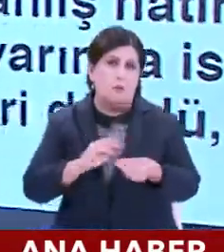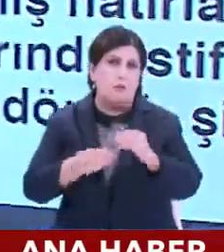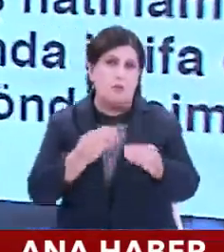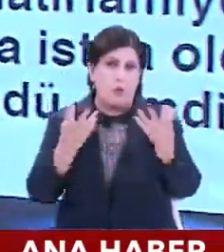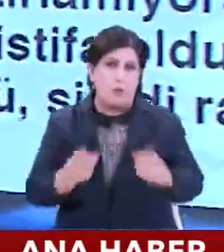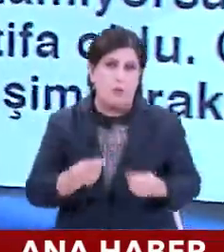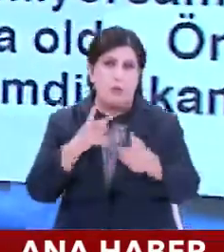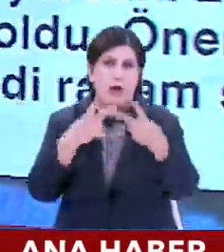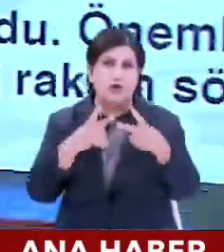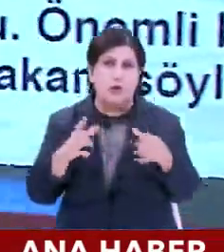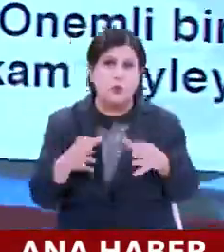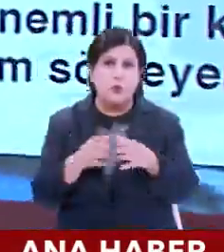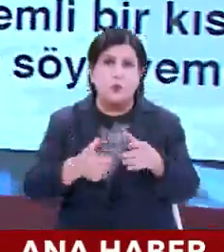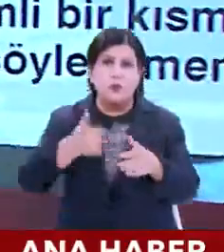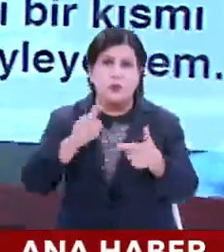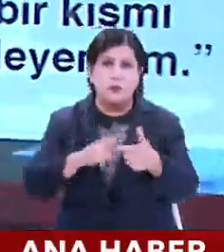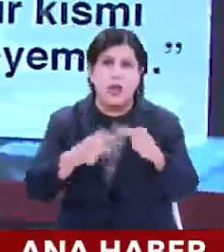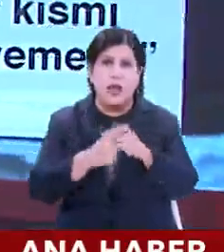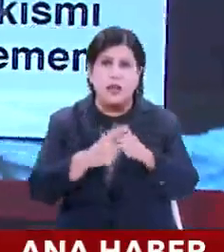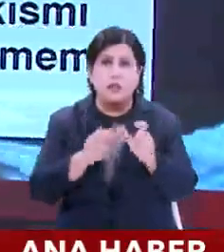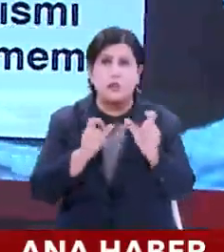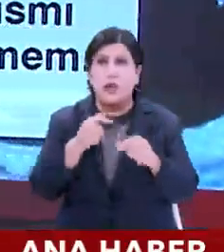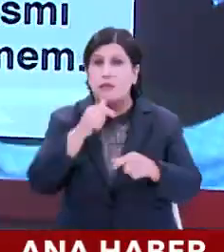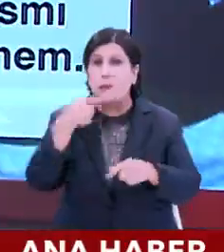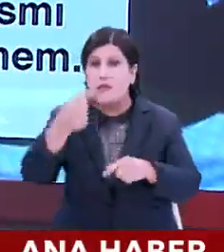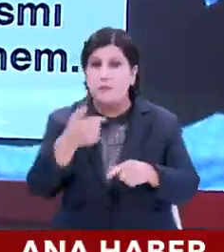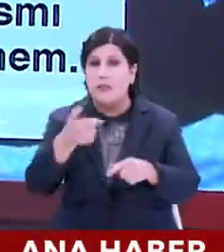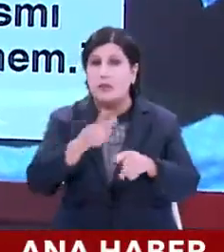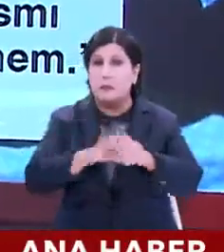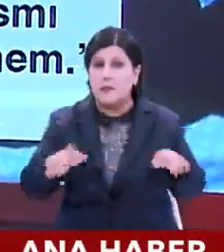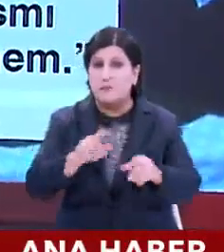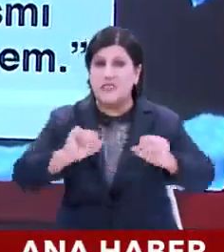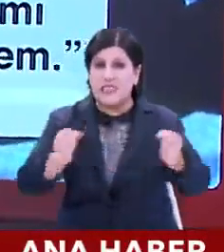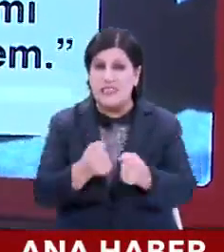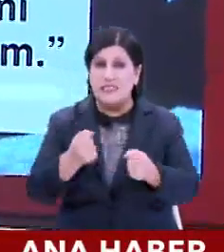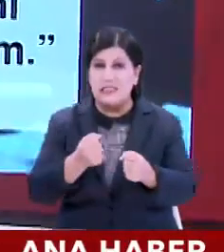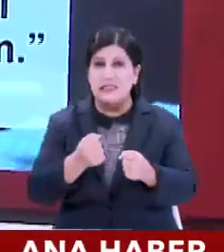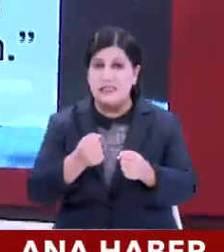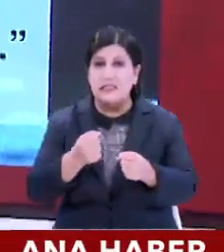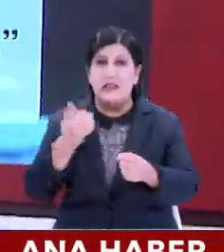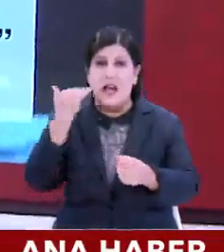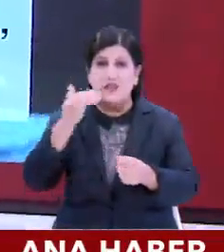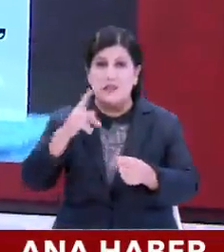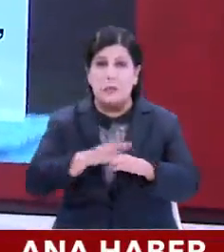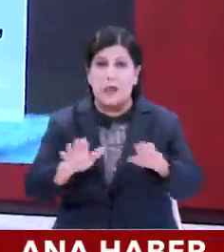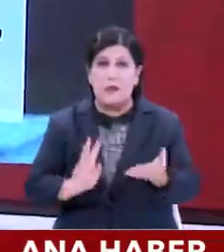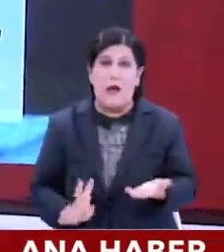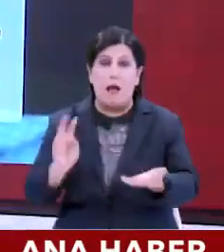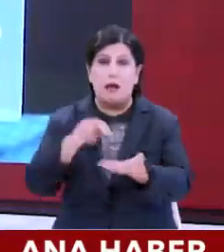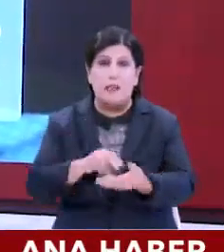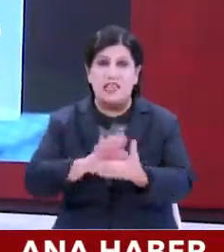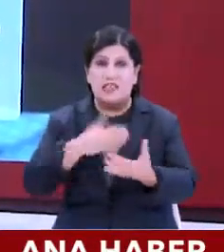İYİ Parti Grup Başkan Vekili Erhan Usta demiş ki, altılı masa krizinde Akşener masadan kalktığında